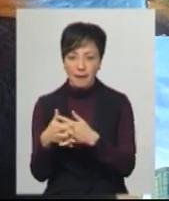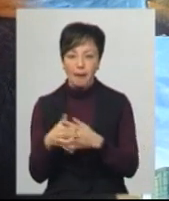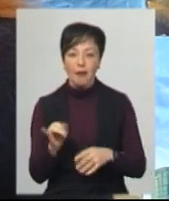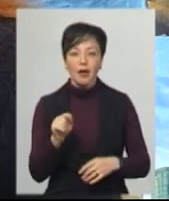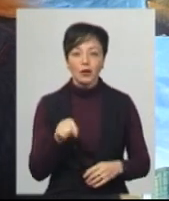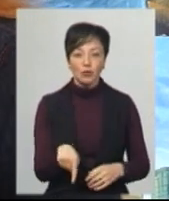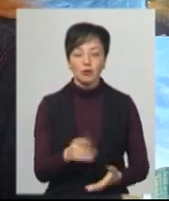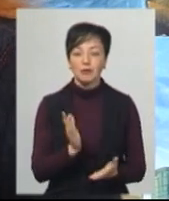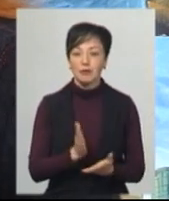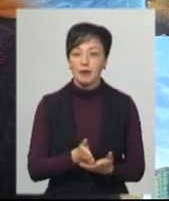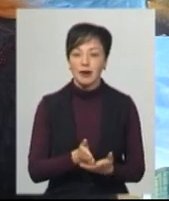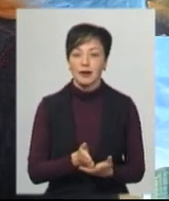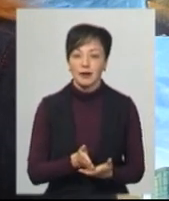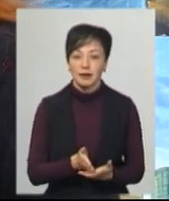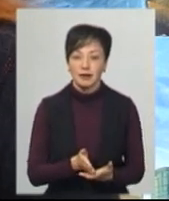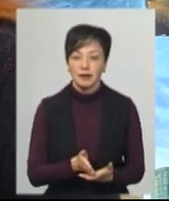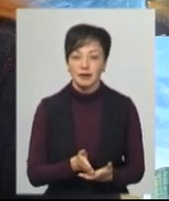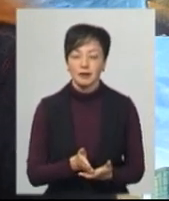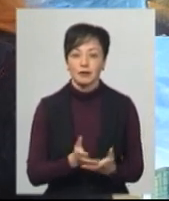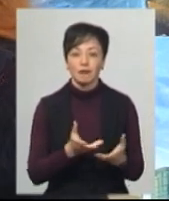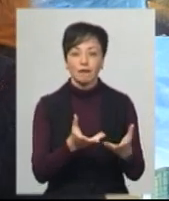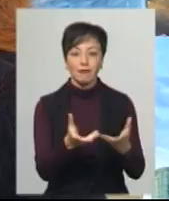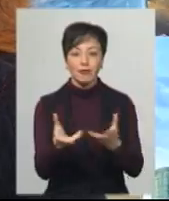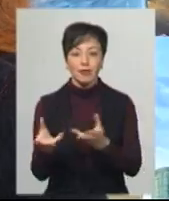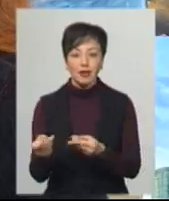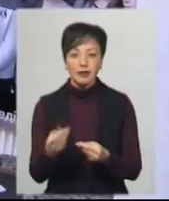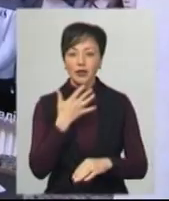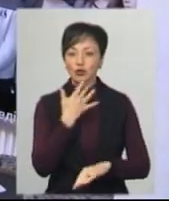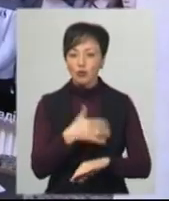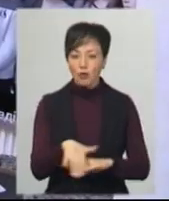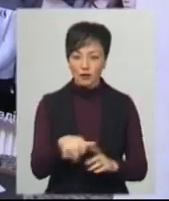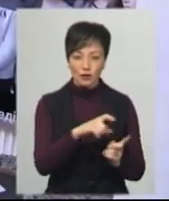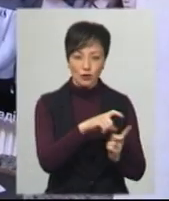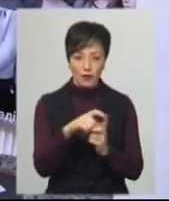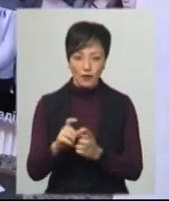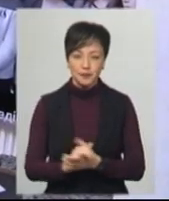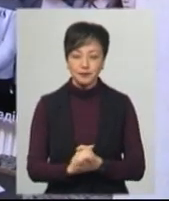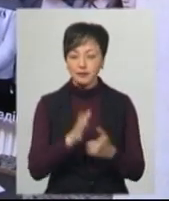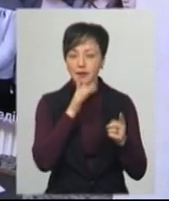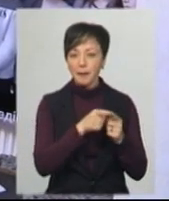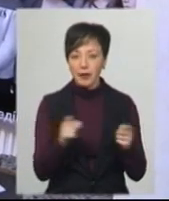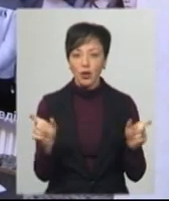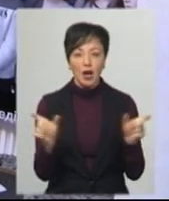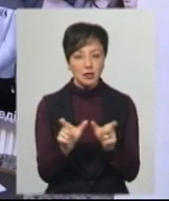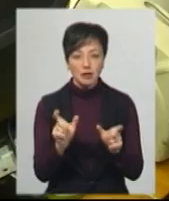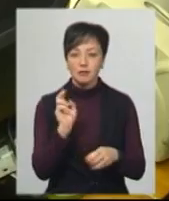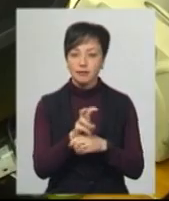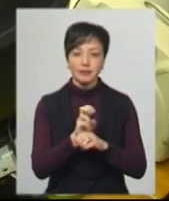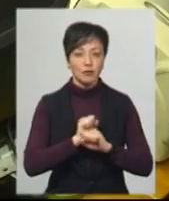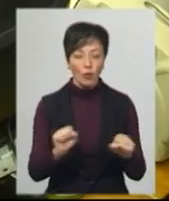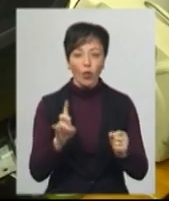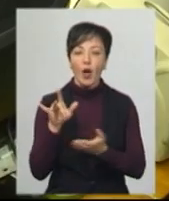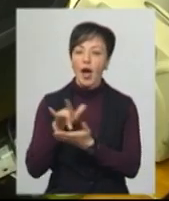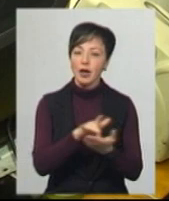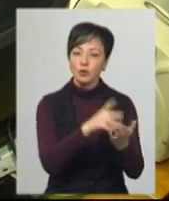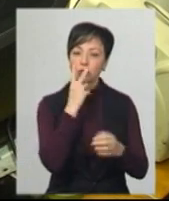тут мають вплив і іншомовні слова. На період карантину музей зачинен для відвідачів, але екскурсії